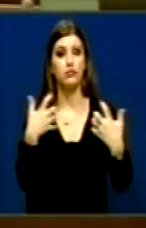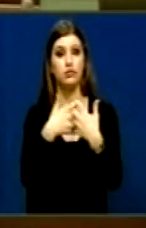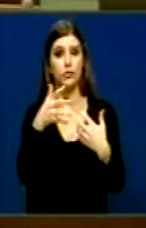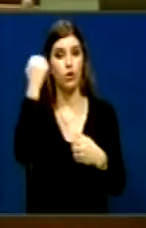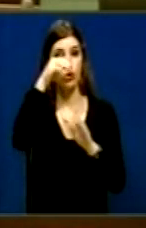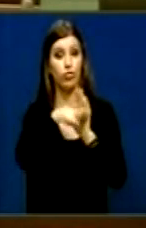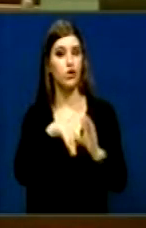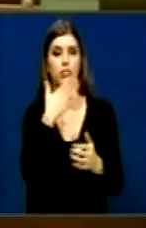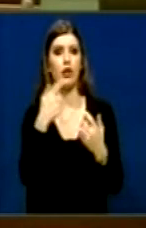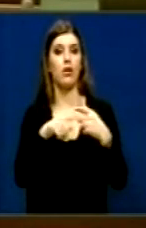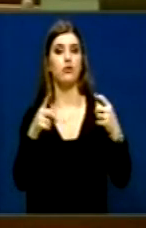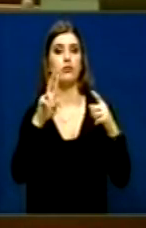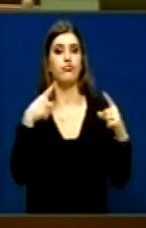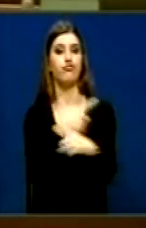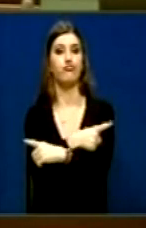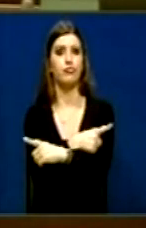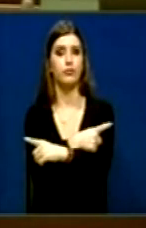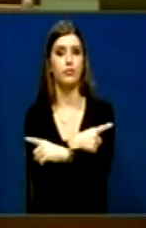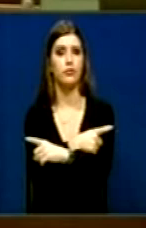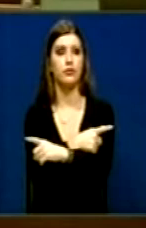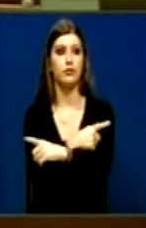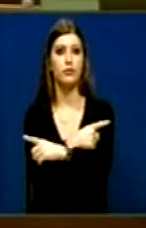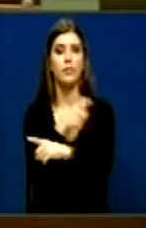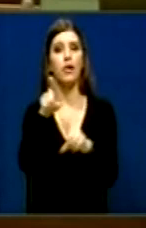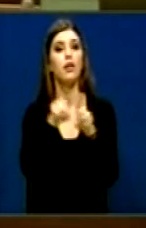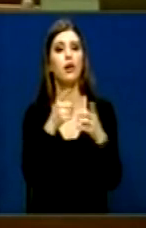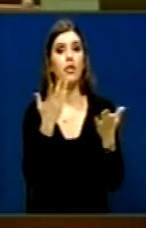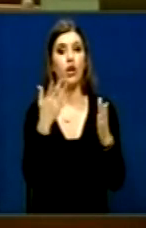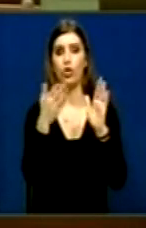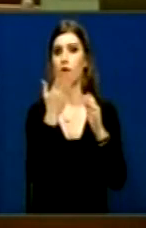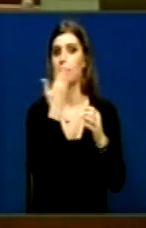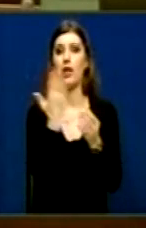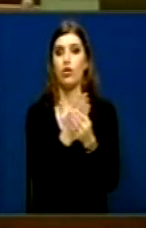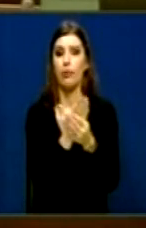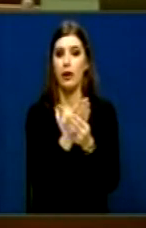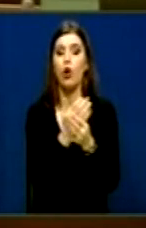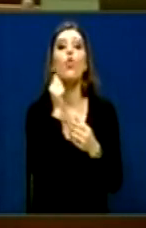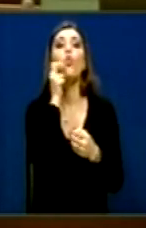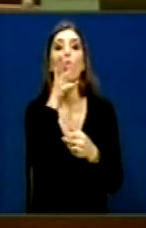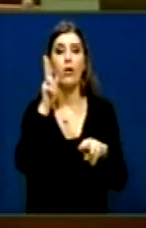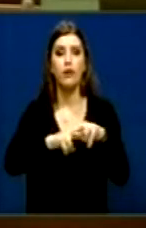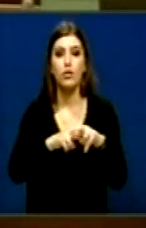dimë këtë. Pra, se dhëtë ndonë me këtë dokument? Ku do të miratohetaj? A do të cilën kuven?